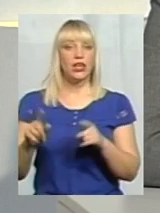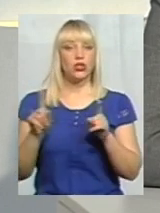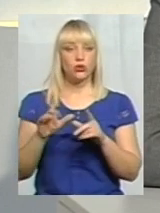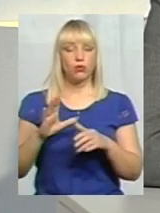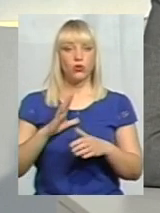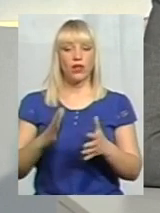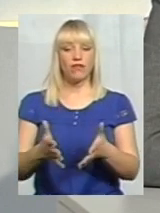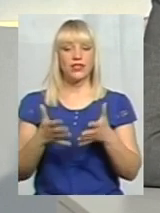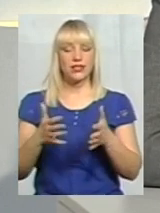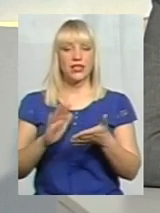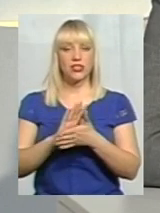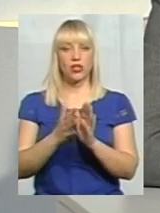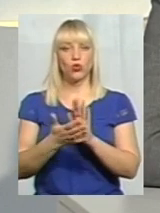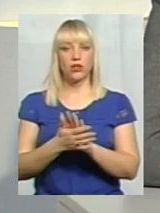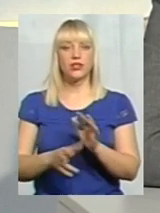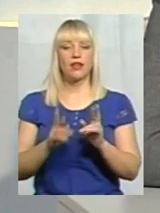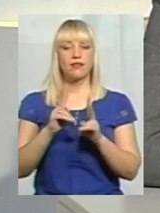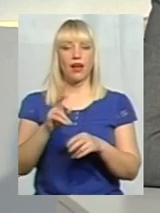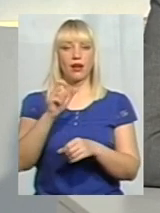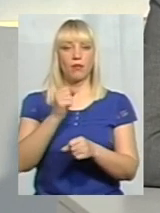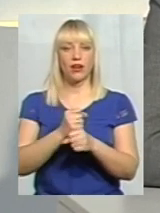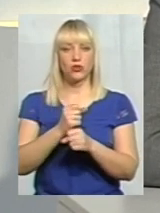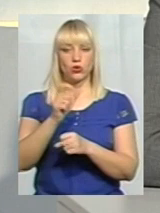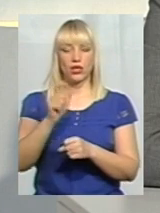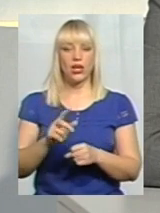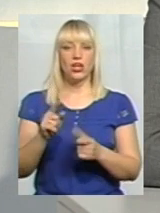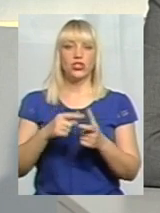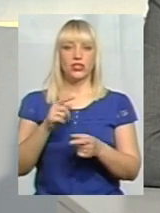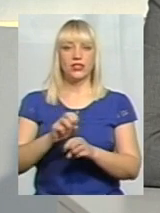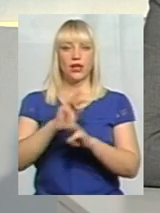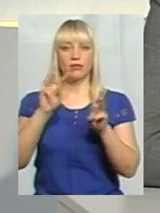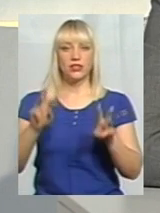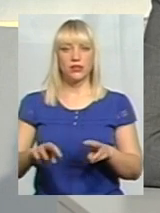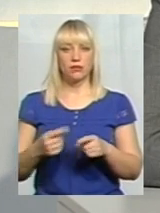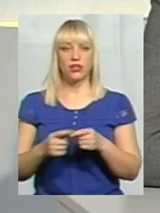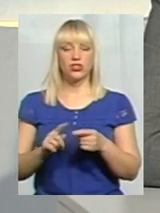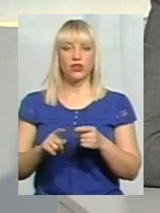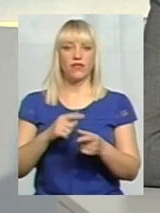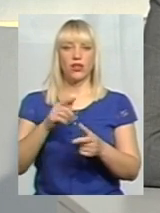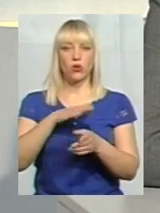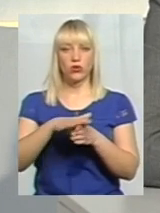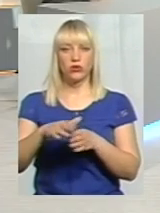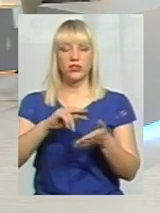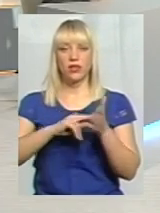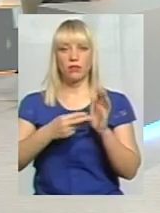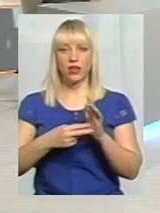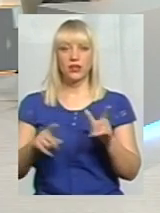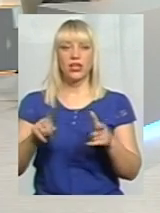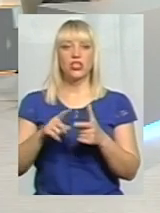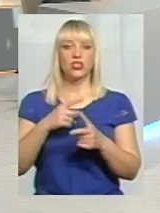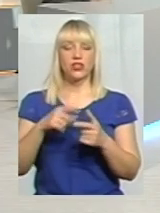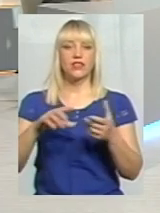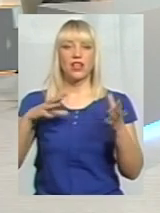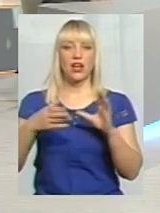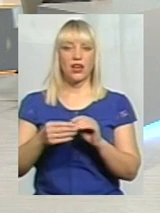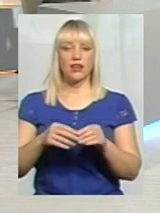ситуація, як працює працівник, чи забезпечує, чи не працює, чи виконує цей план, чи взагалі працює